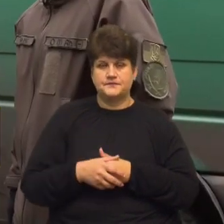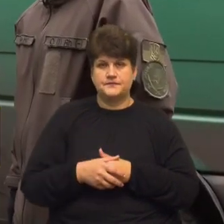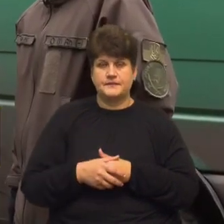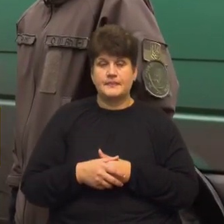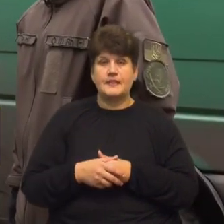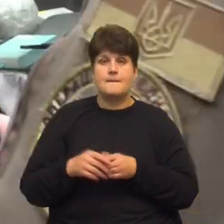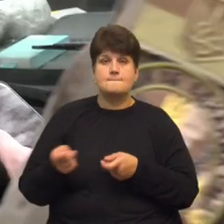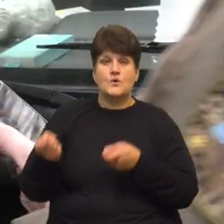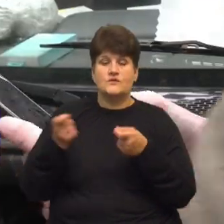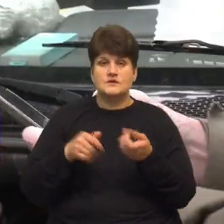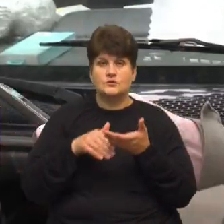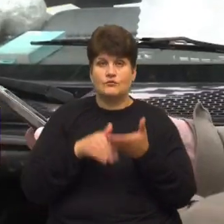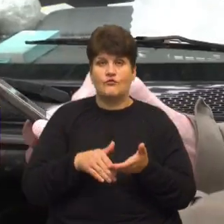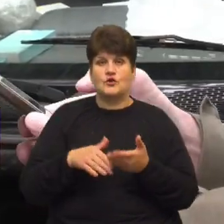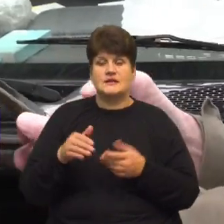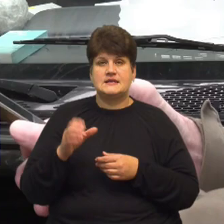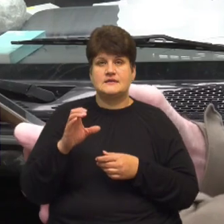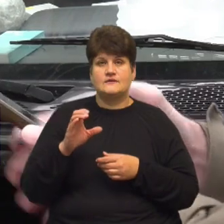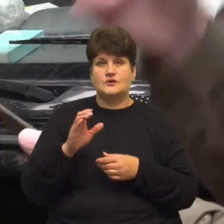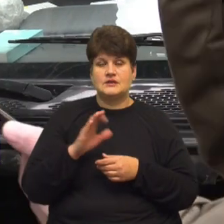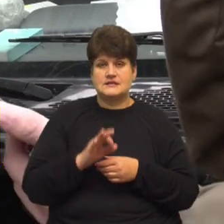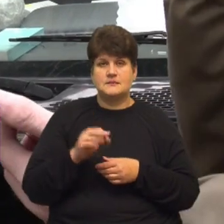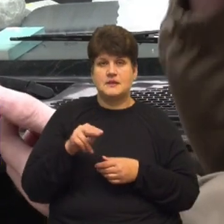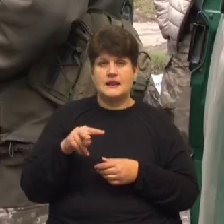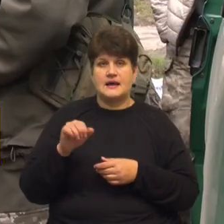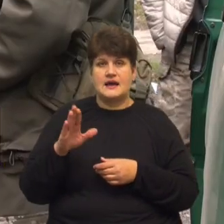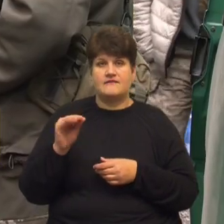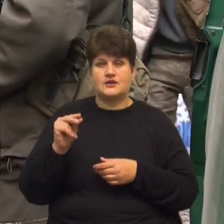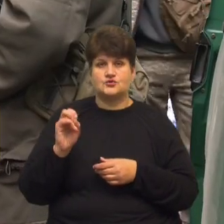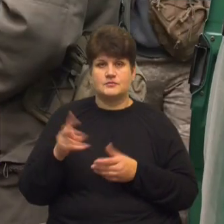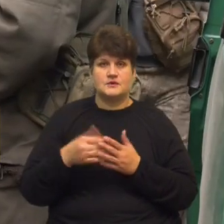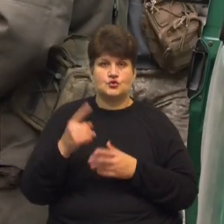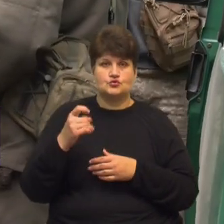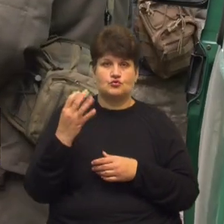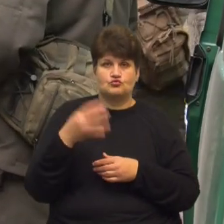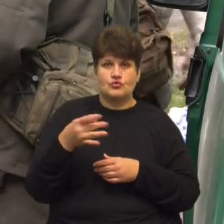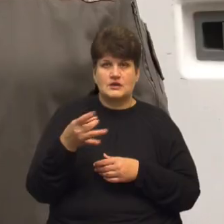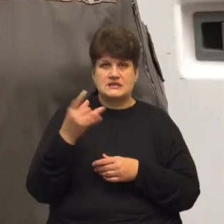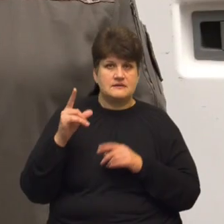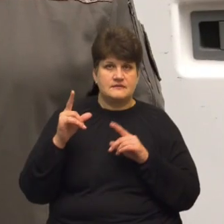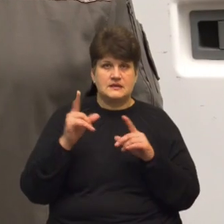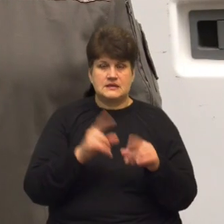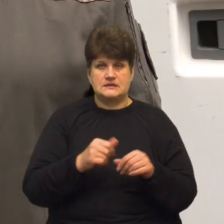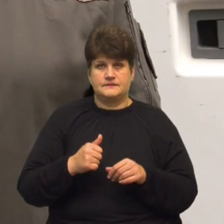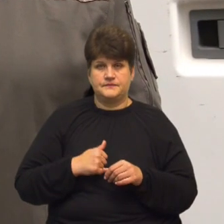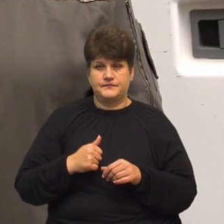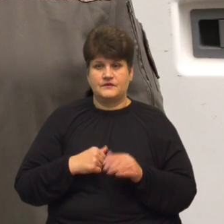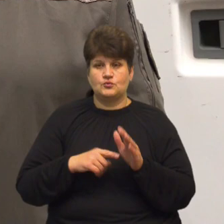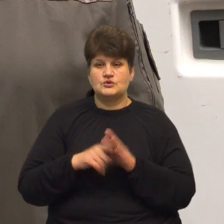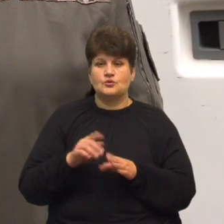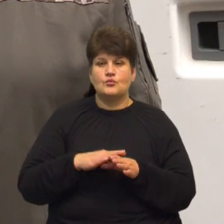повезе допомогу волонтер Олександр Пливачук. Чоловік розповідає, вже приблизно 140 разів їздив до бійців. Від початку